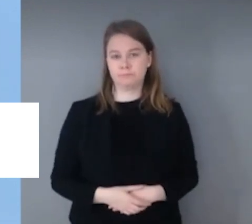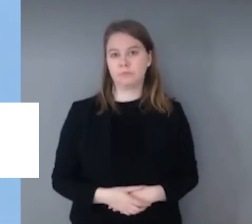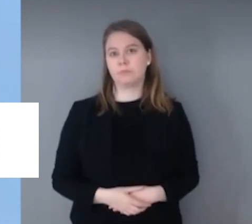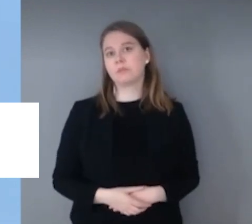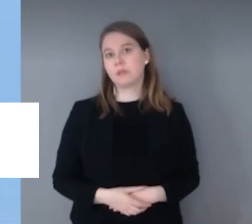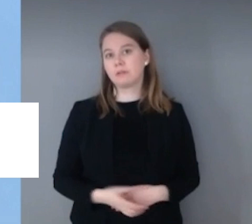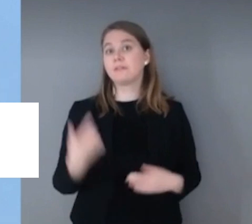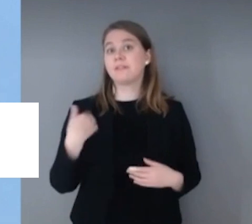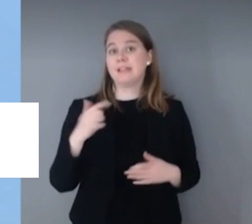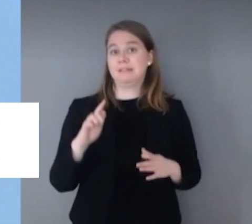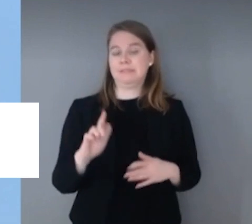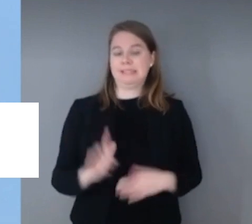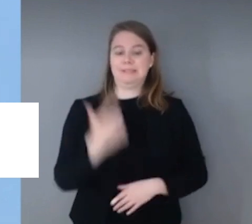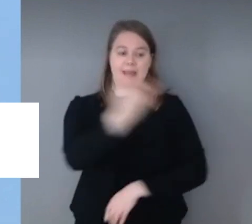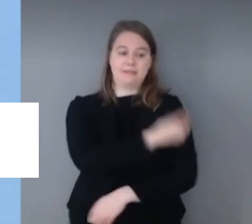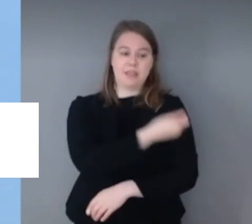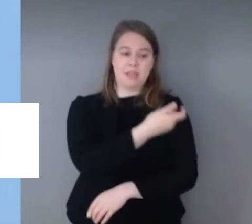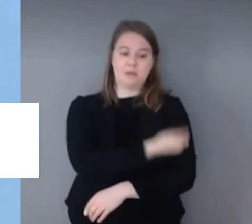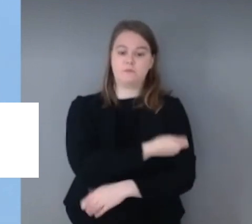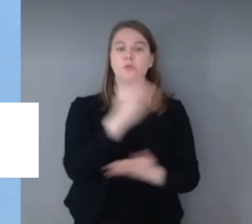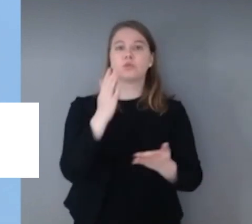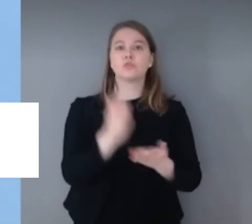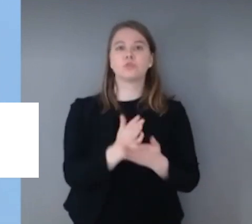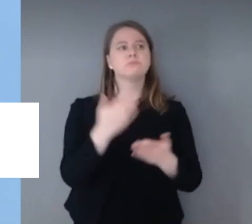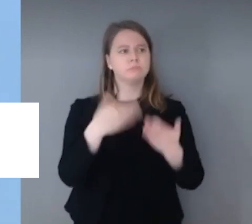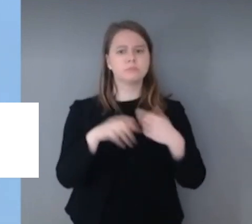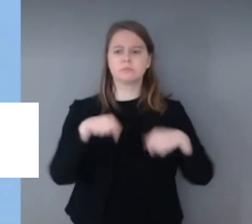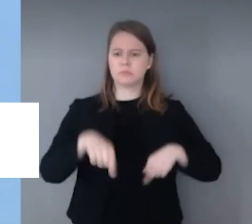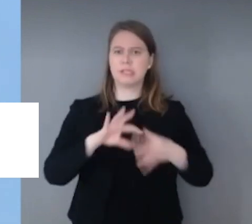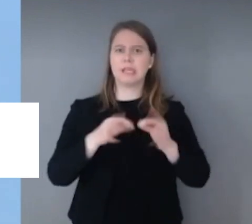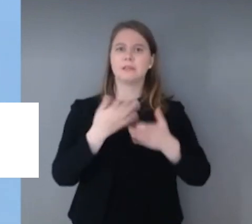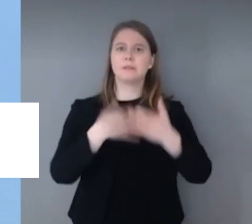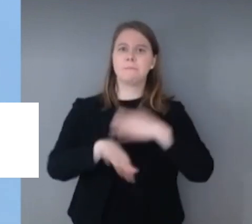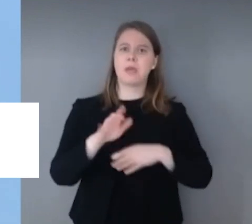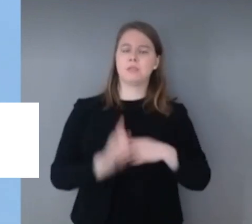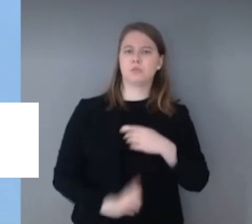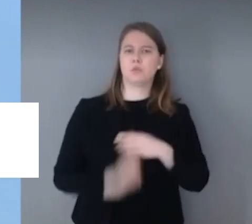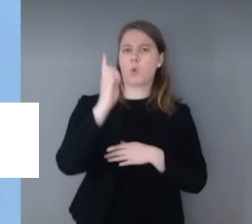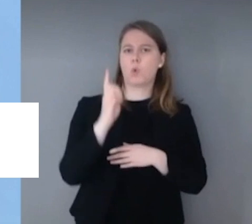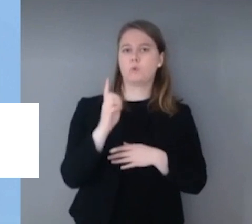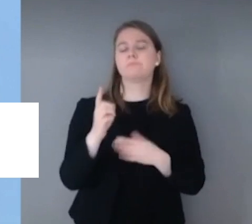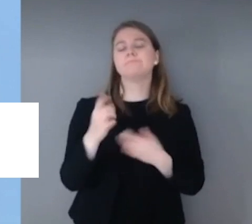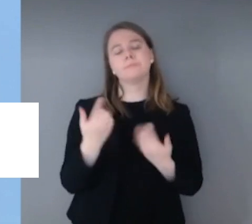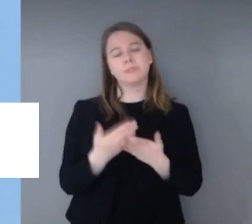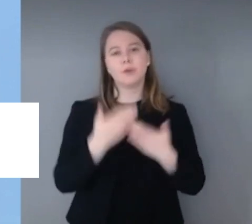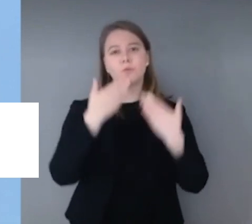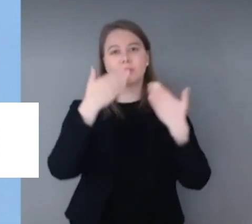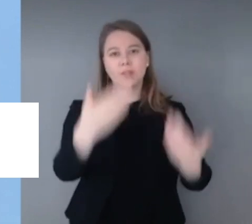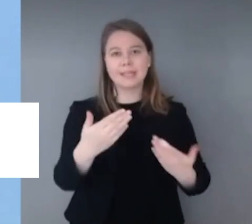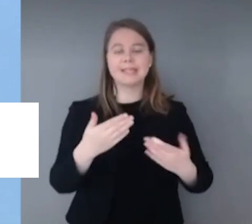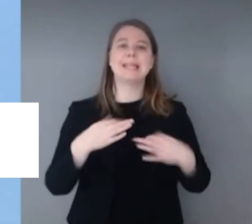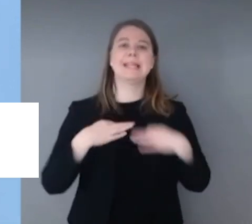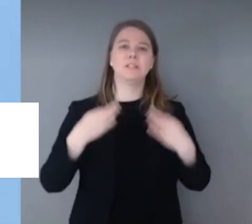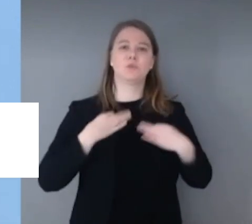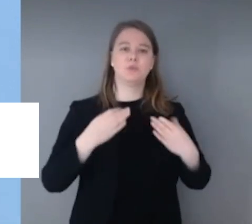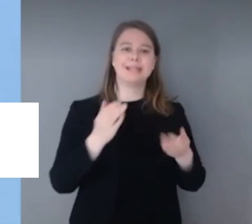Zweitimpfungen aller österreichischen Bundesländer. Und ich möchte mich ganz explizit bei Roten Kreuz, bei der Gesundheitskammer, aber auch bei